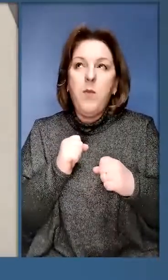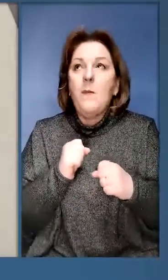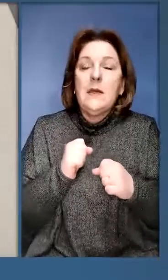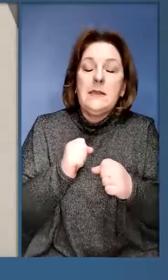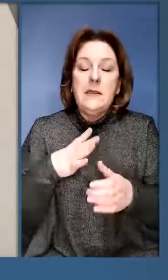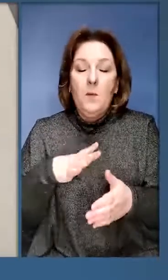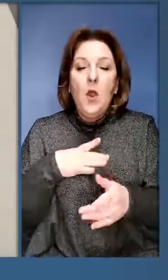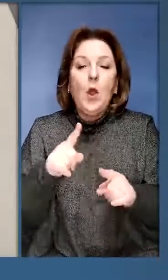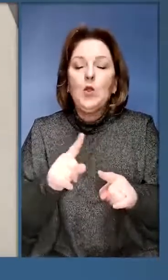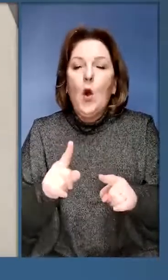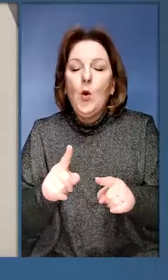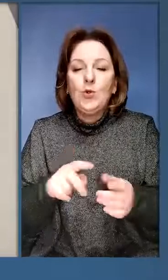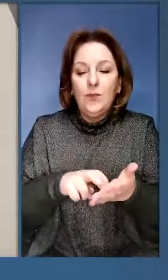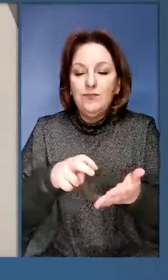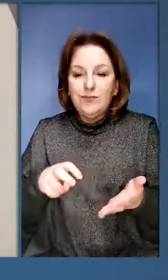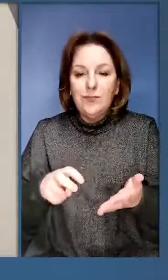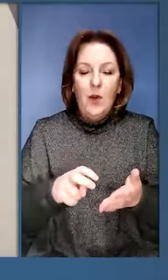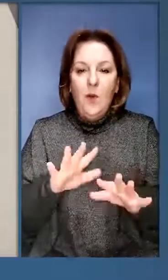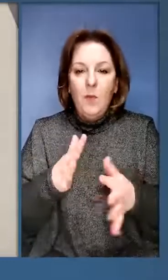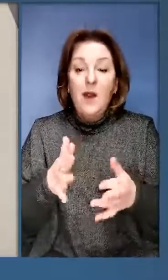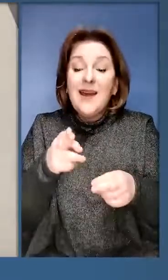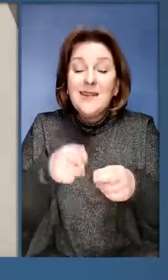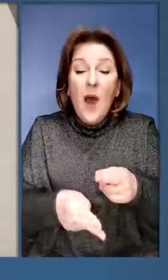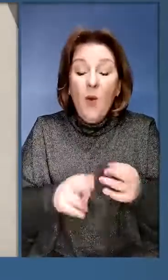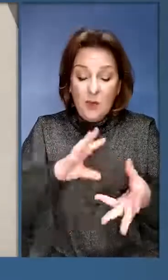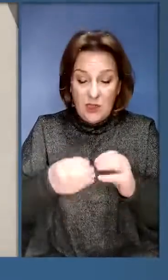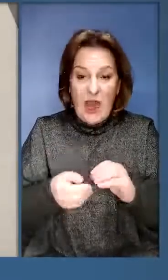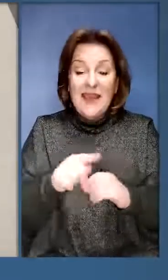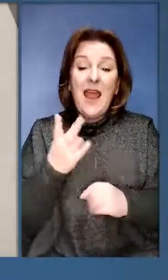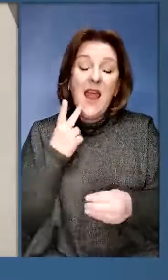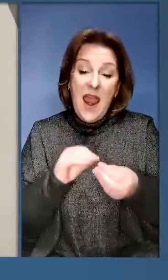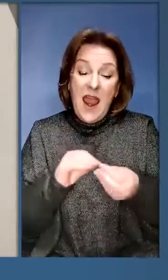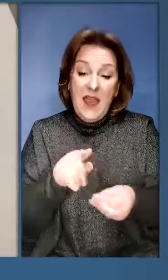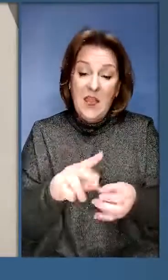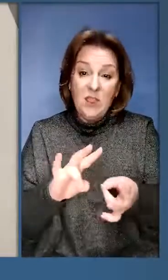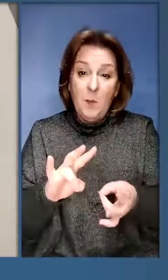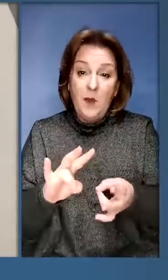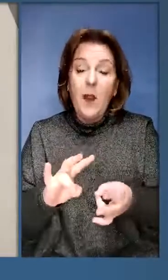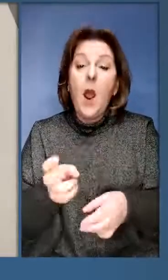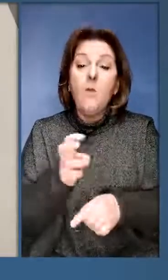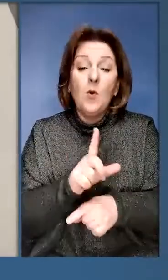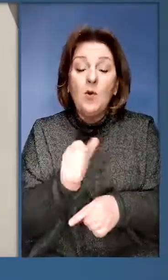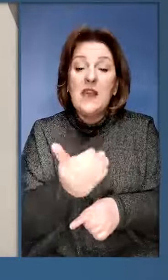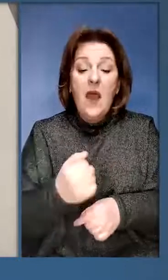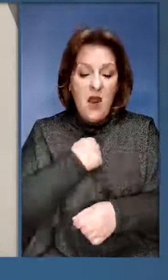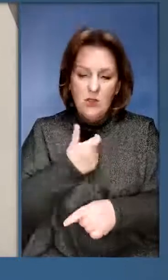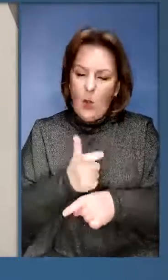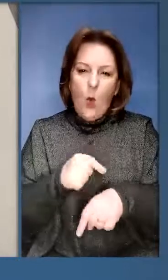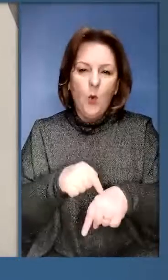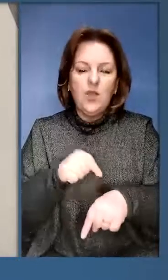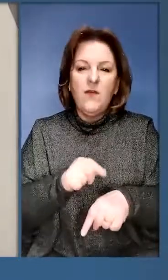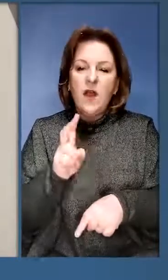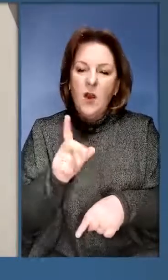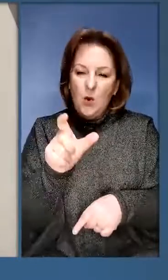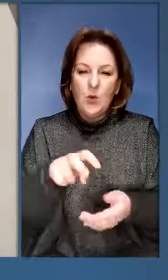переждати то, що происходит, зоконяться тільки тим, що однажды ці ж терористі придуть і за вами. Зло